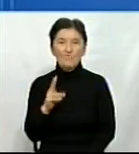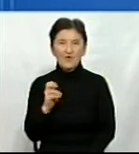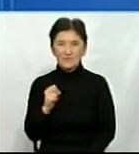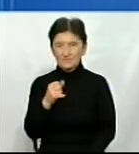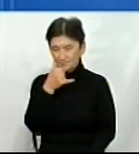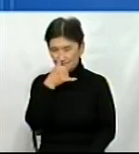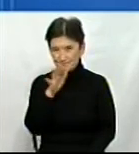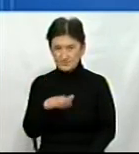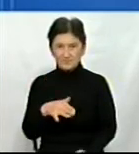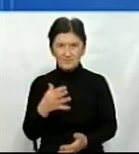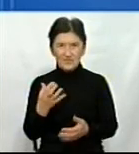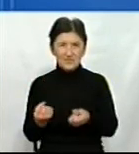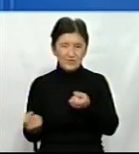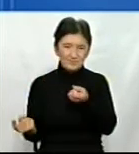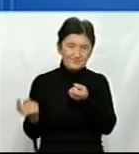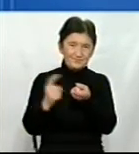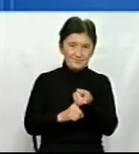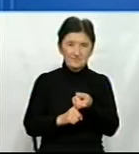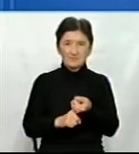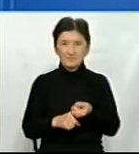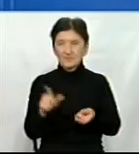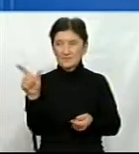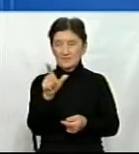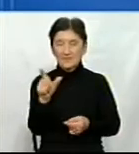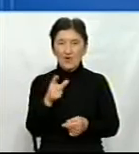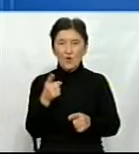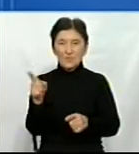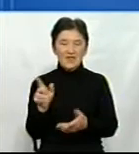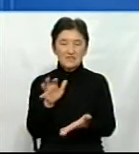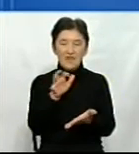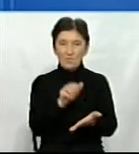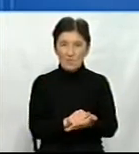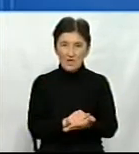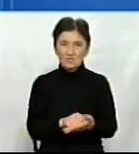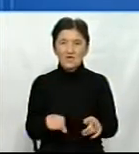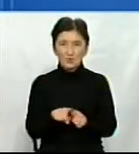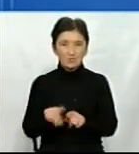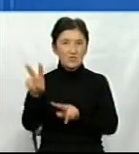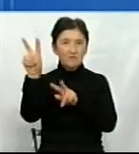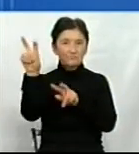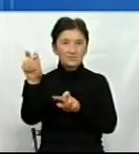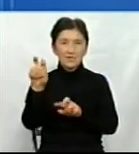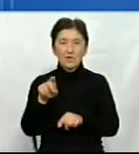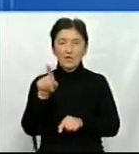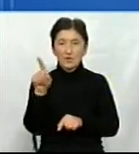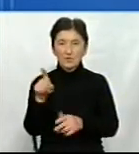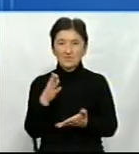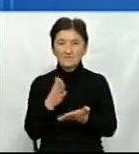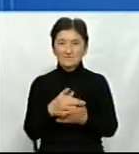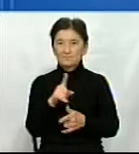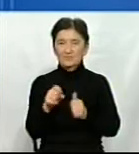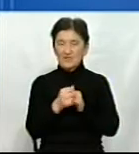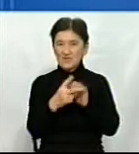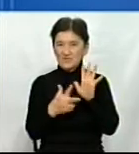ще одні гості Тетяна та Сергій Орловський, які займаються, вони мають брензело та коза, і вони є, до речі, за 18